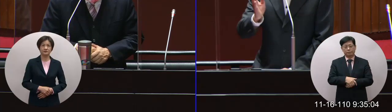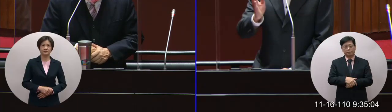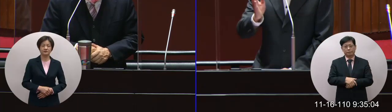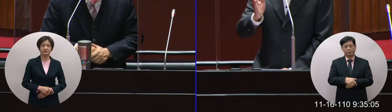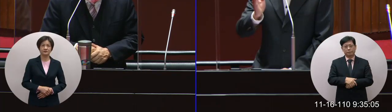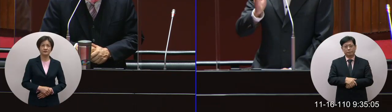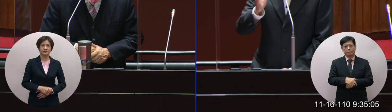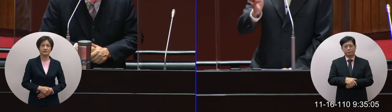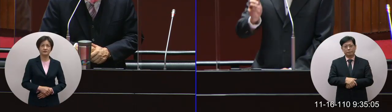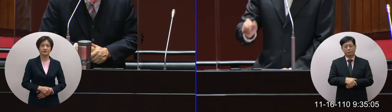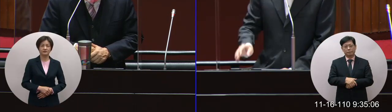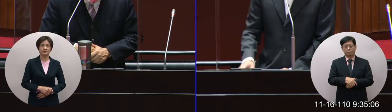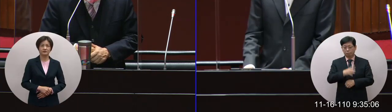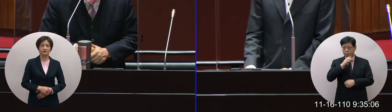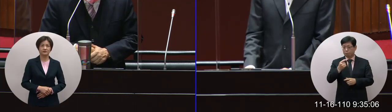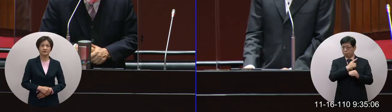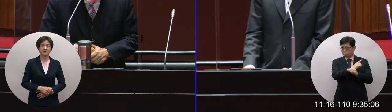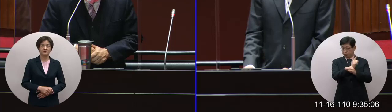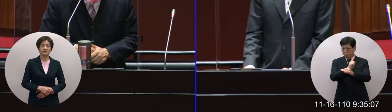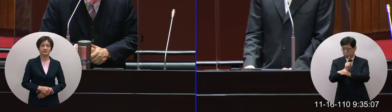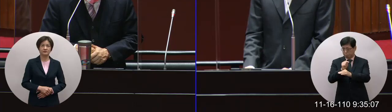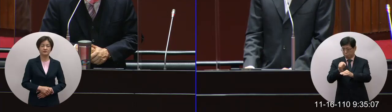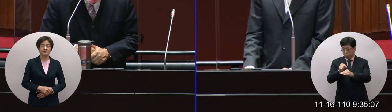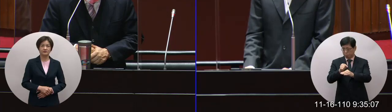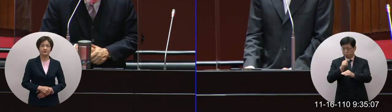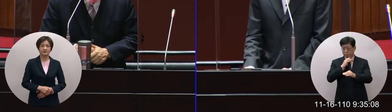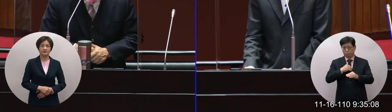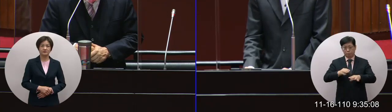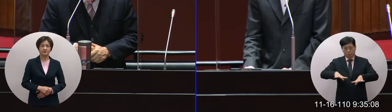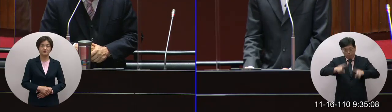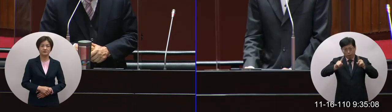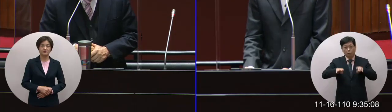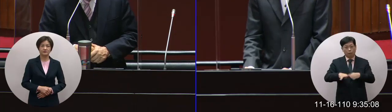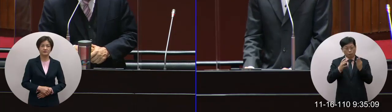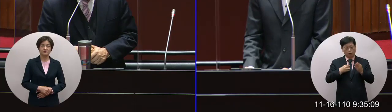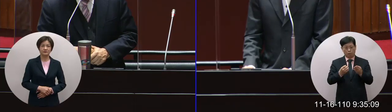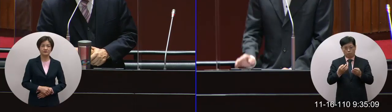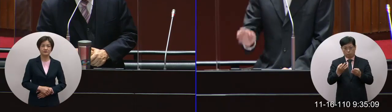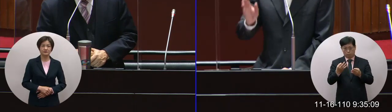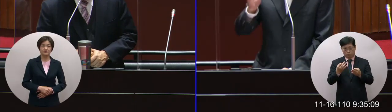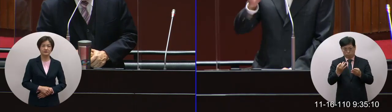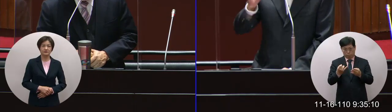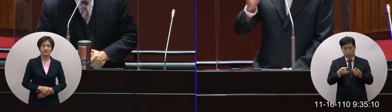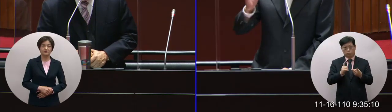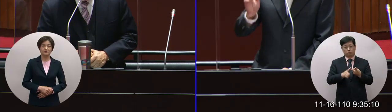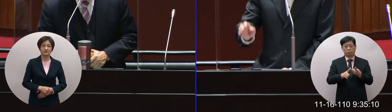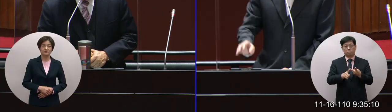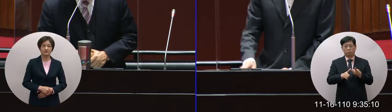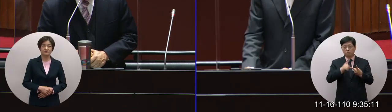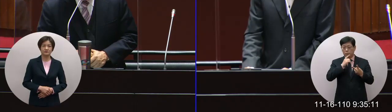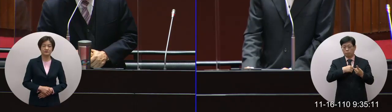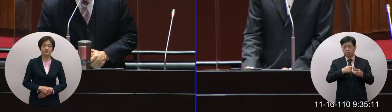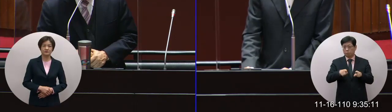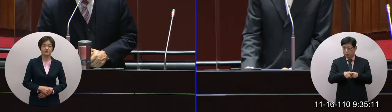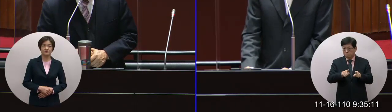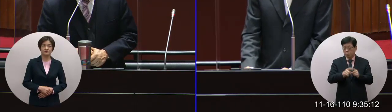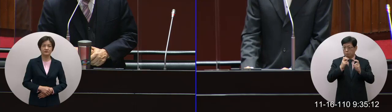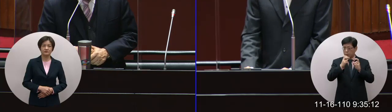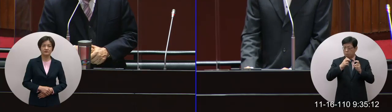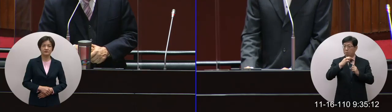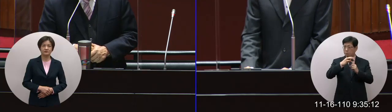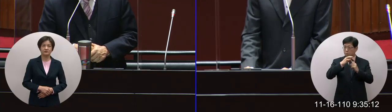那計程車起跳起跳起架還有大眾運輸的